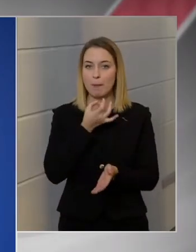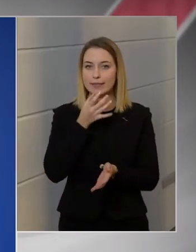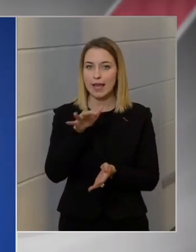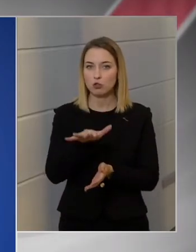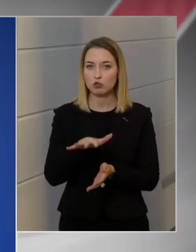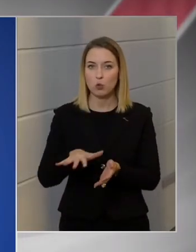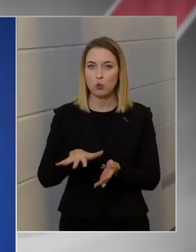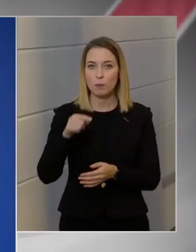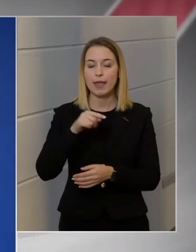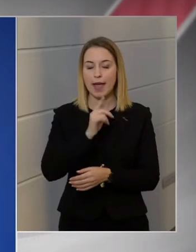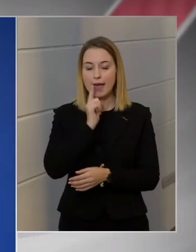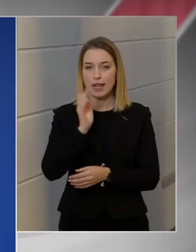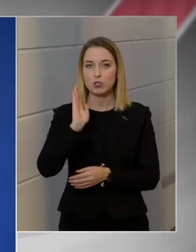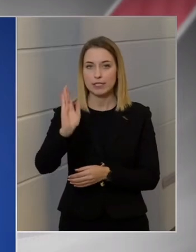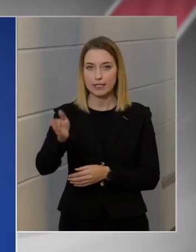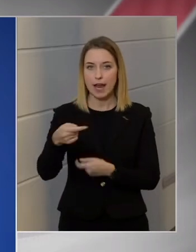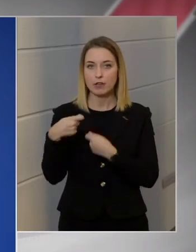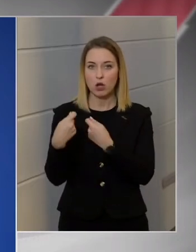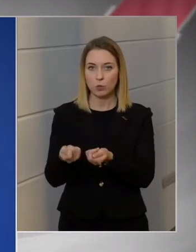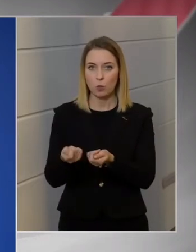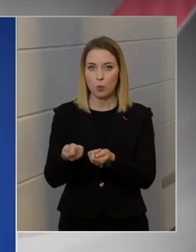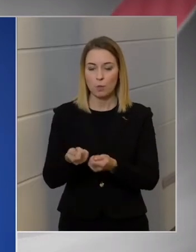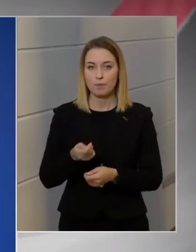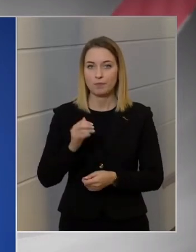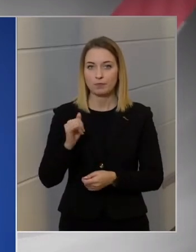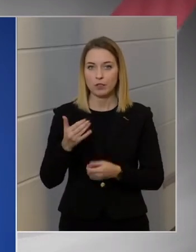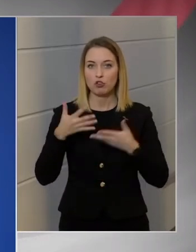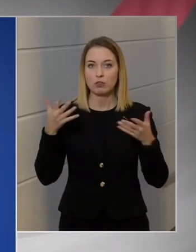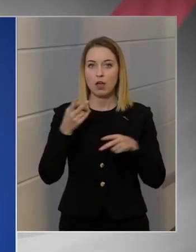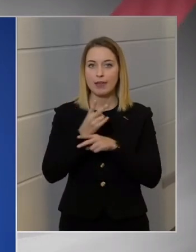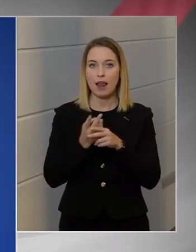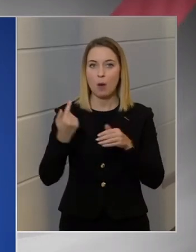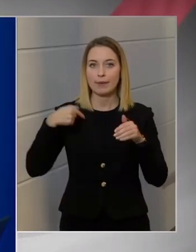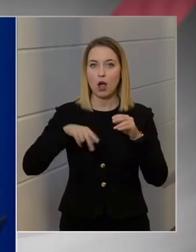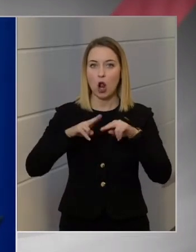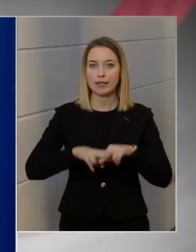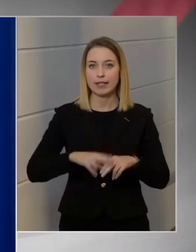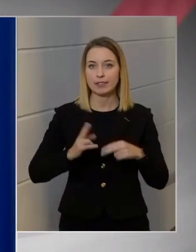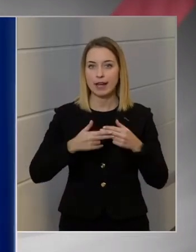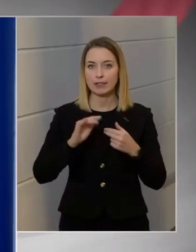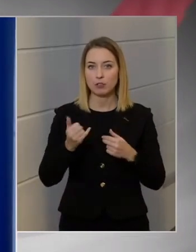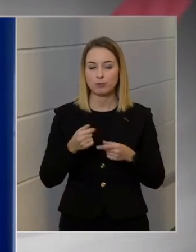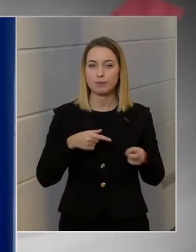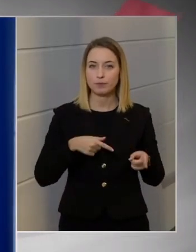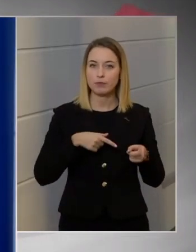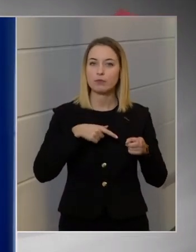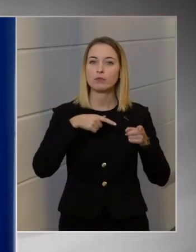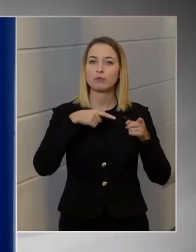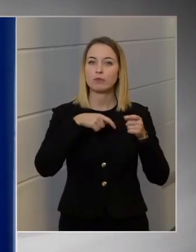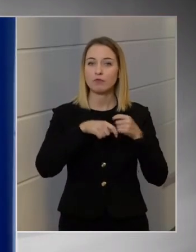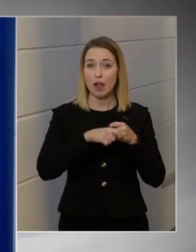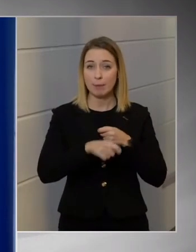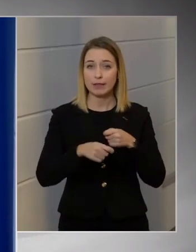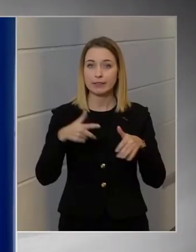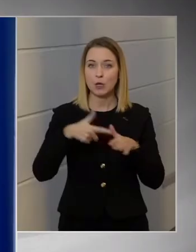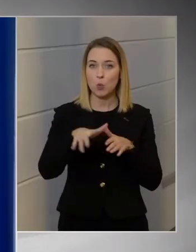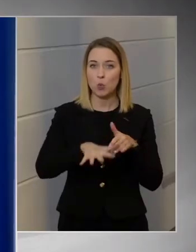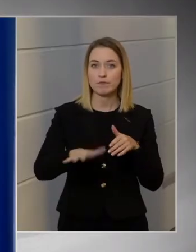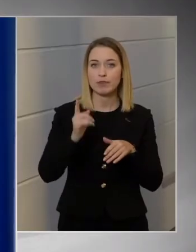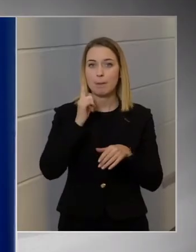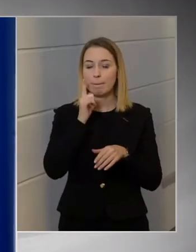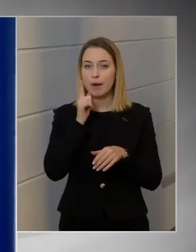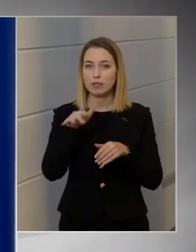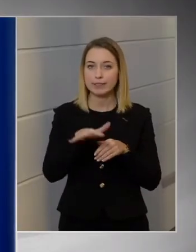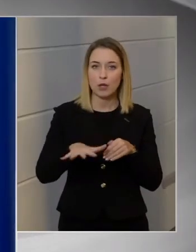körülmény, ez lesz az irányadó, és a nagy állami arrendszereknél is. És azt felmérték egyébként, hogy a közférának mik azok a